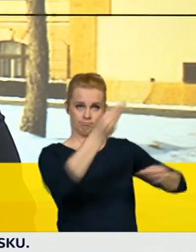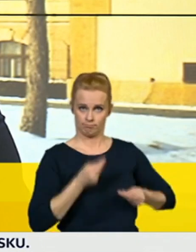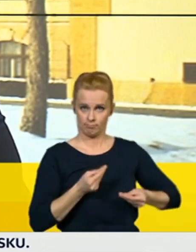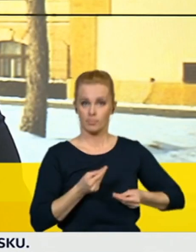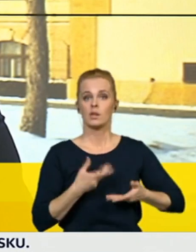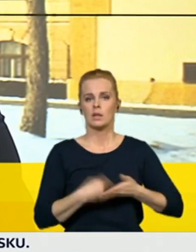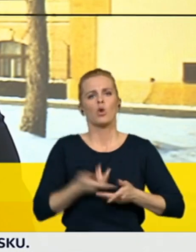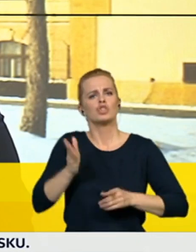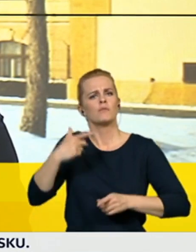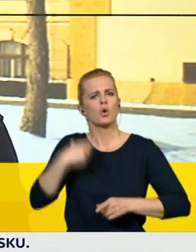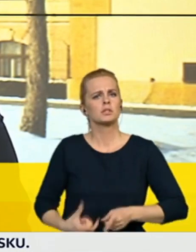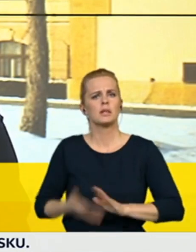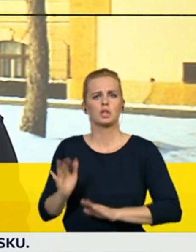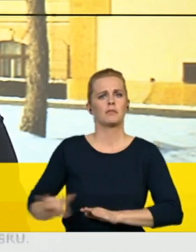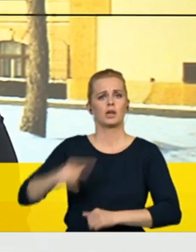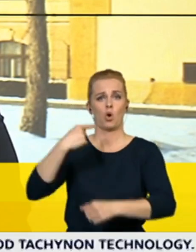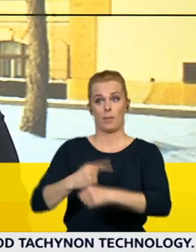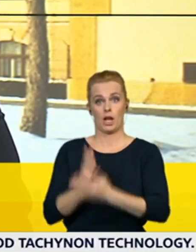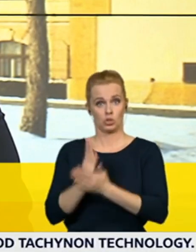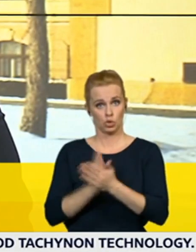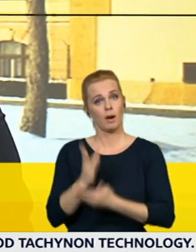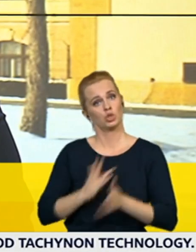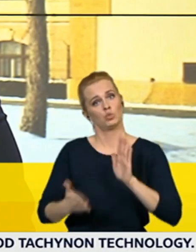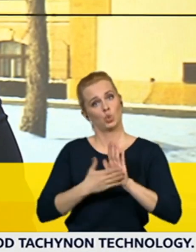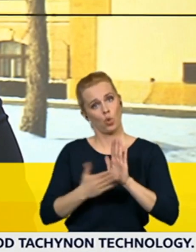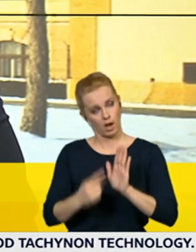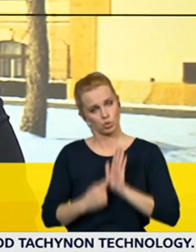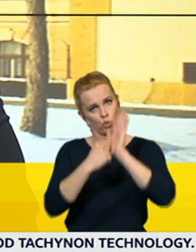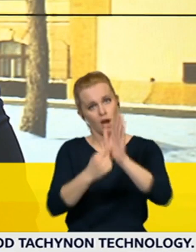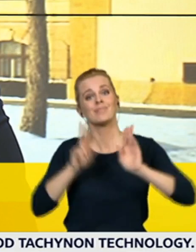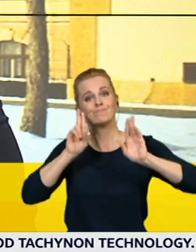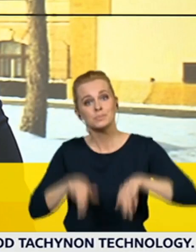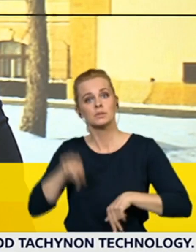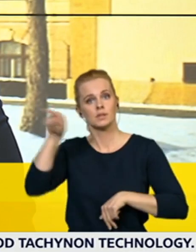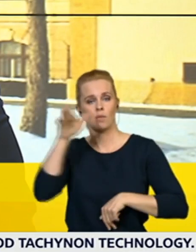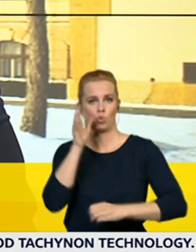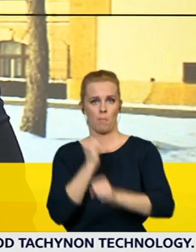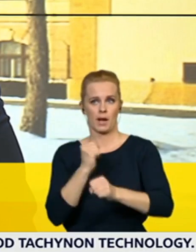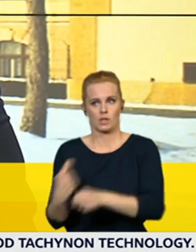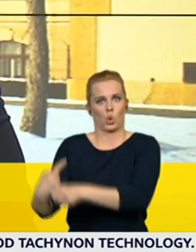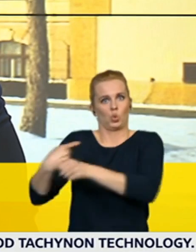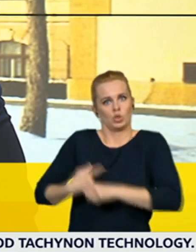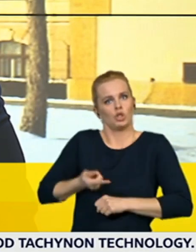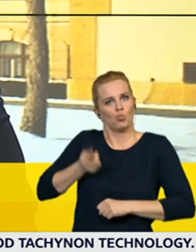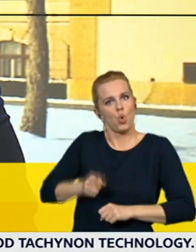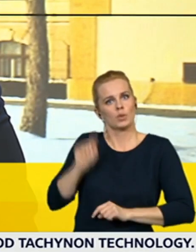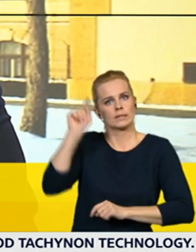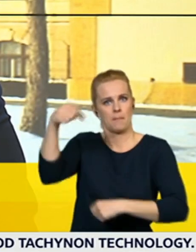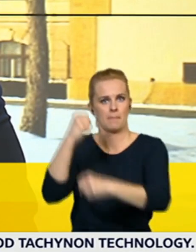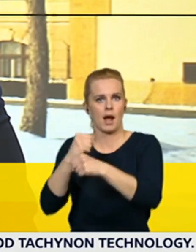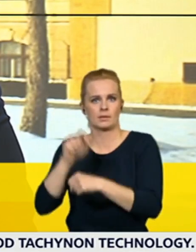pokud je to živnostník a někdo si od něj objedná službu, tak objednatelé služby o tom, že tedy byl nucen vyrazit na